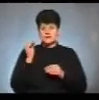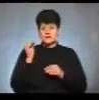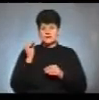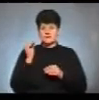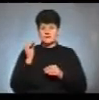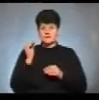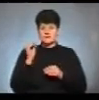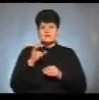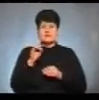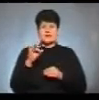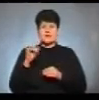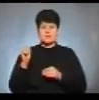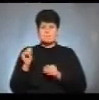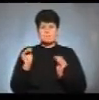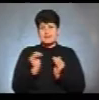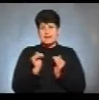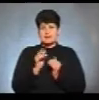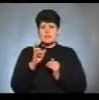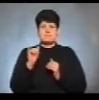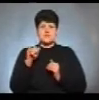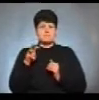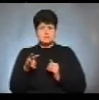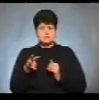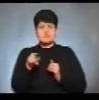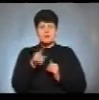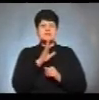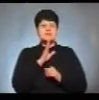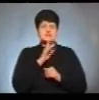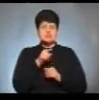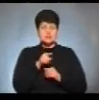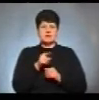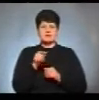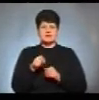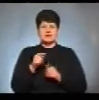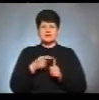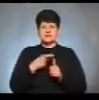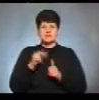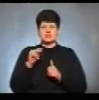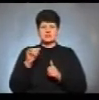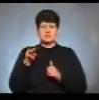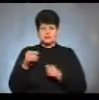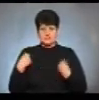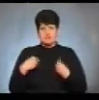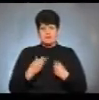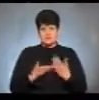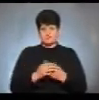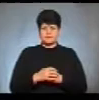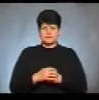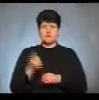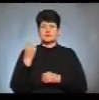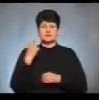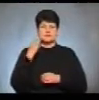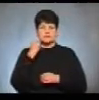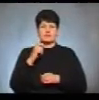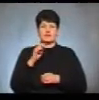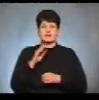Чотабім, маленький дубім, і там дівчинка, її звати Чоткий, то їй це платить. Одинадцятирічний Валеріан